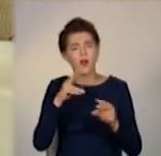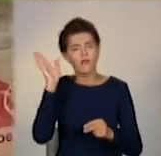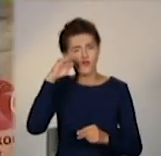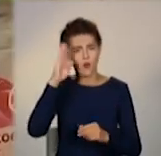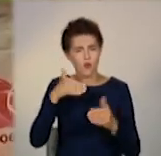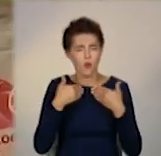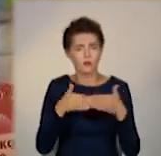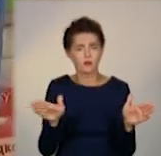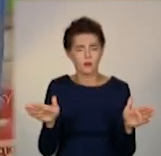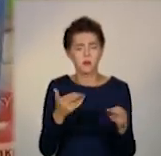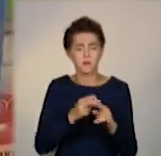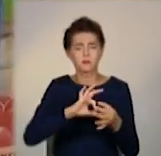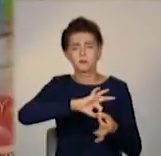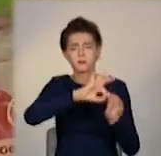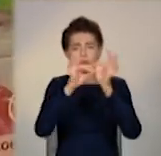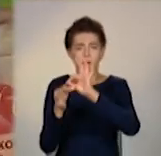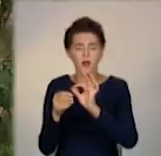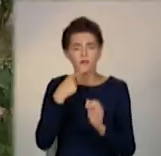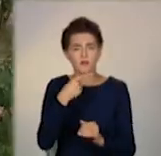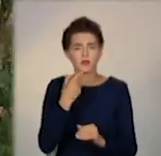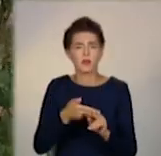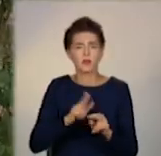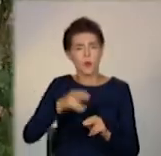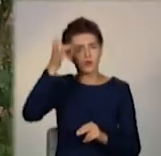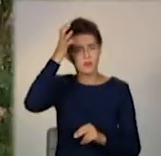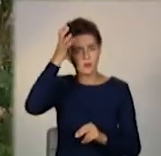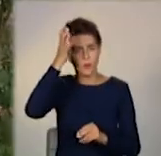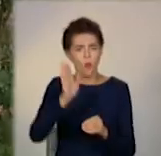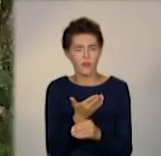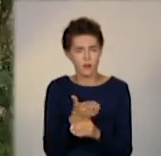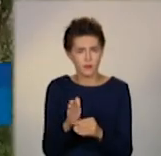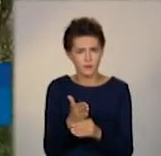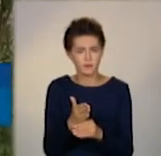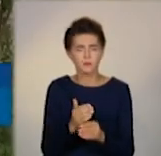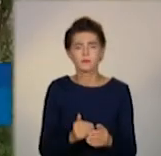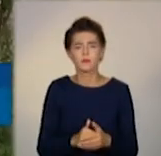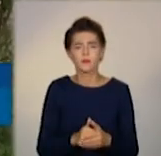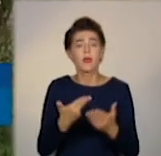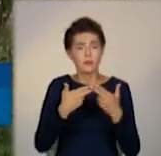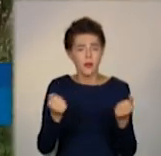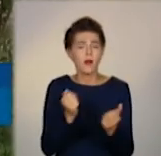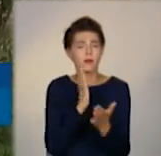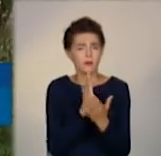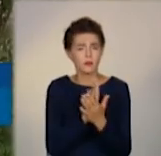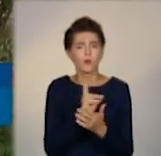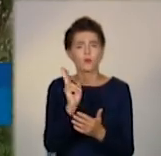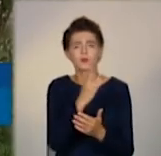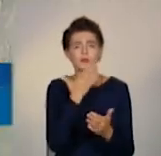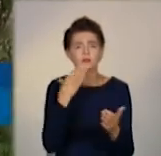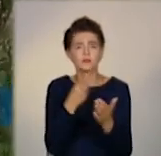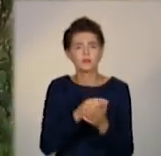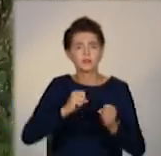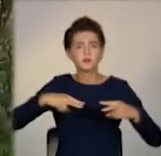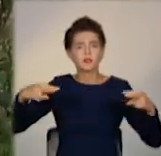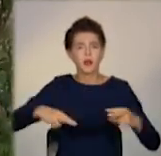водопостачанню, розповідають у відділі освіти. Є деякі навчальні заклади дошкільні, в яких є власні свердловини,